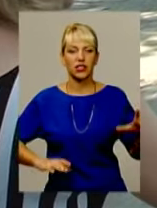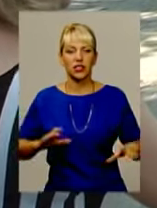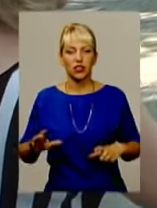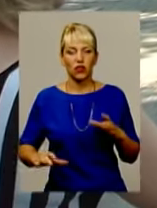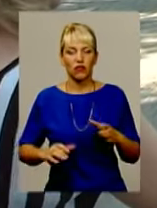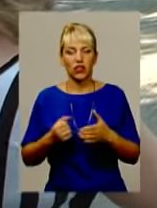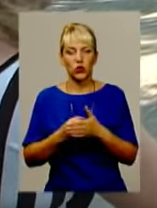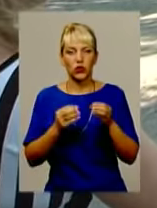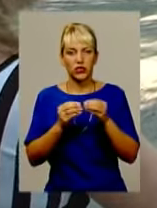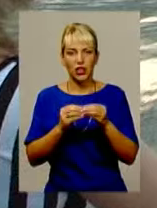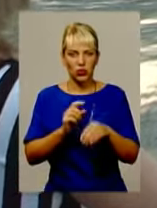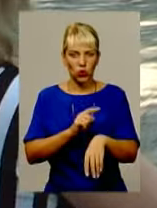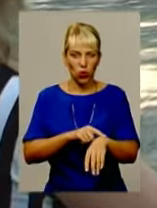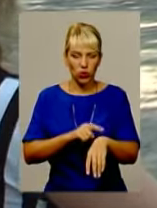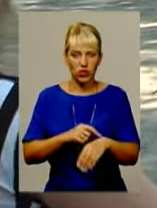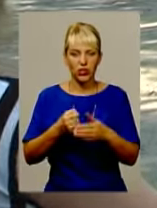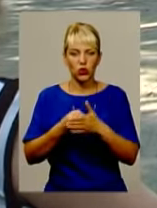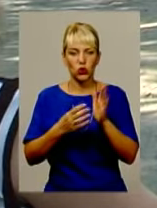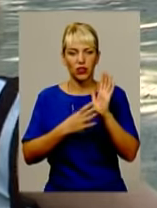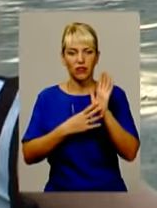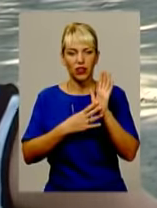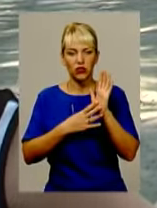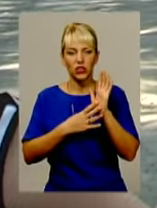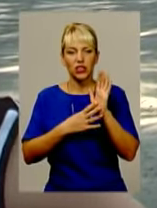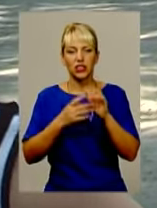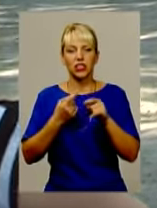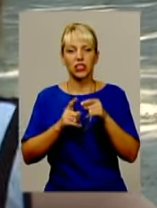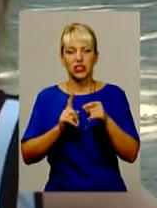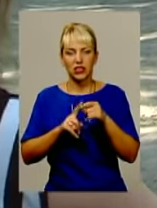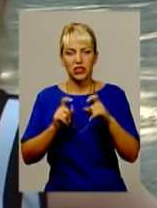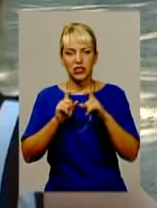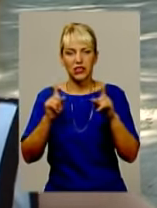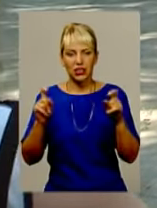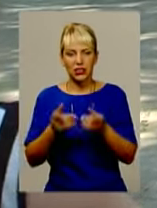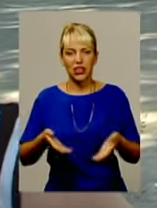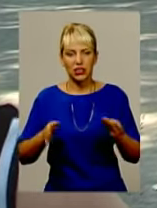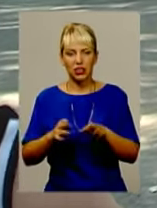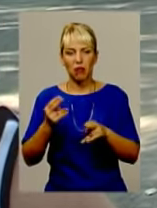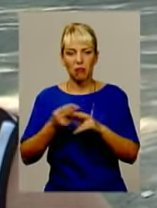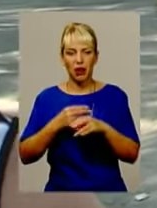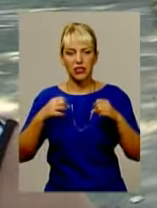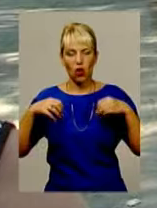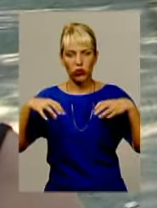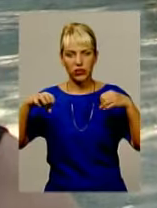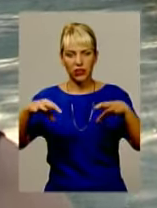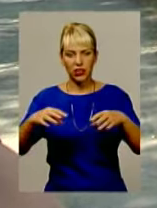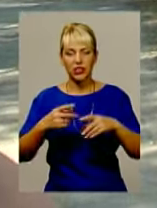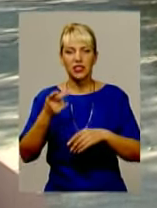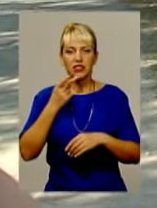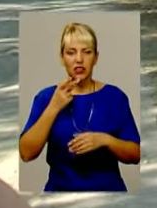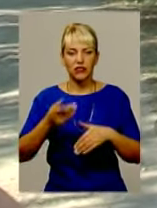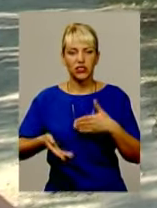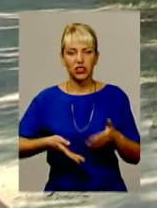10-ї години, до 9-ї, і ці заклади залишились без освітлення. Завжди йшли